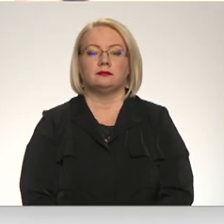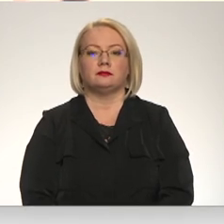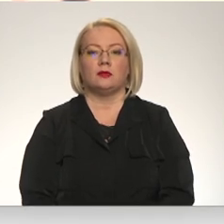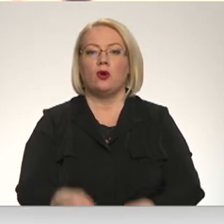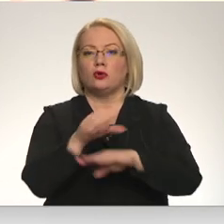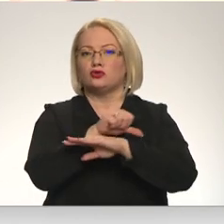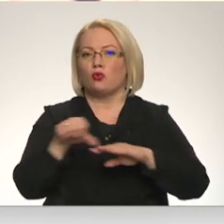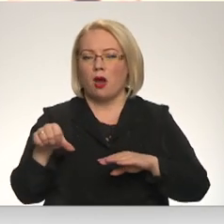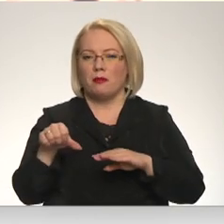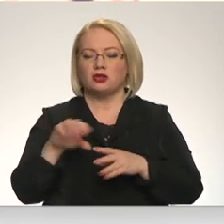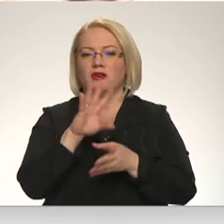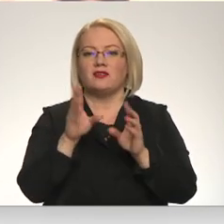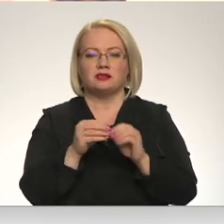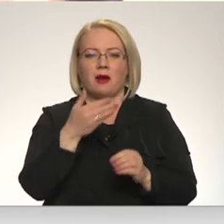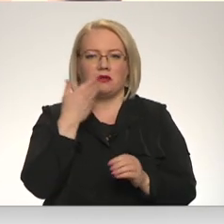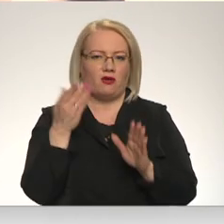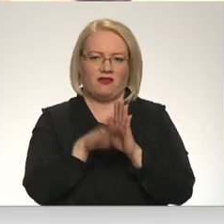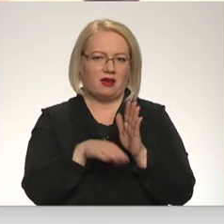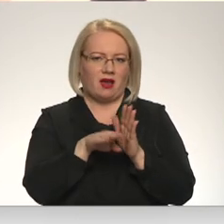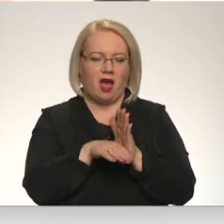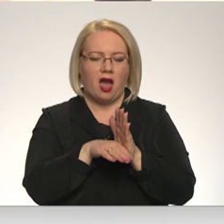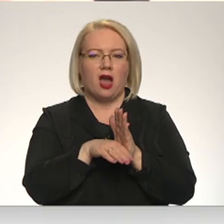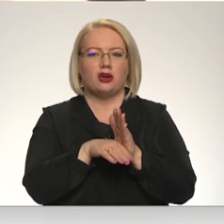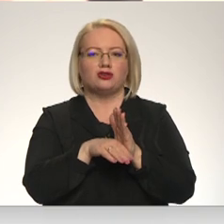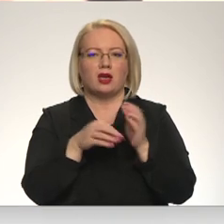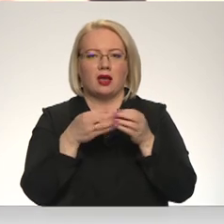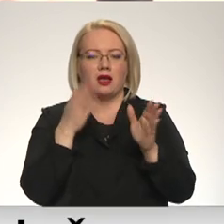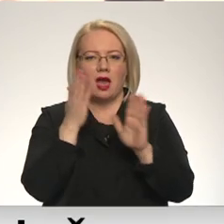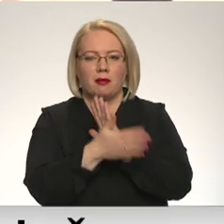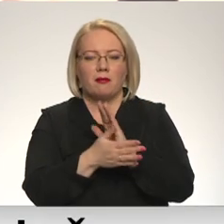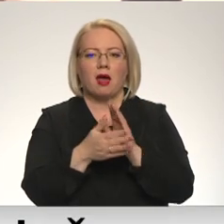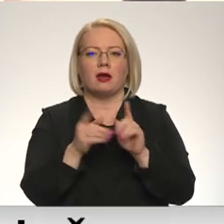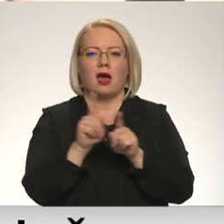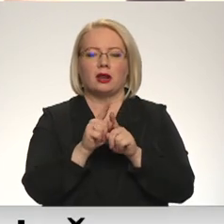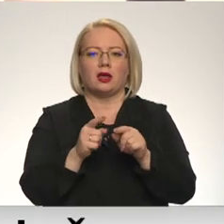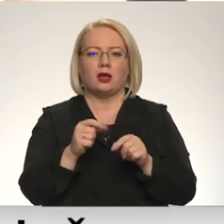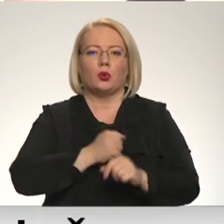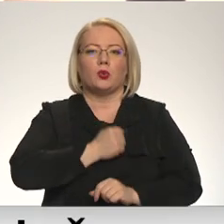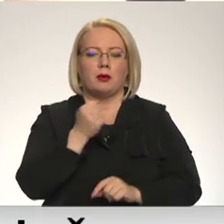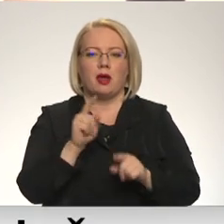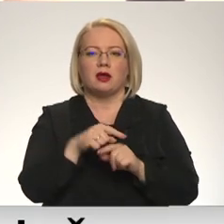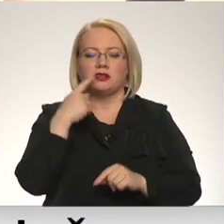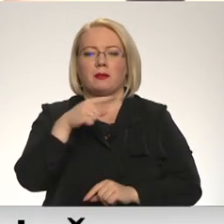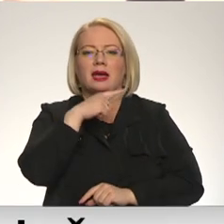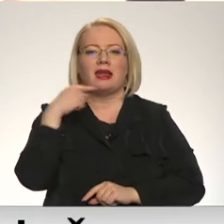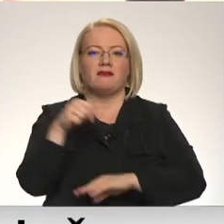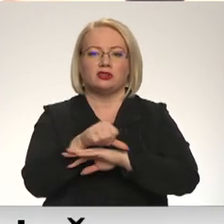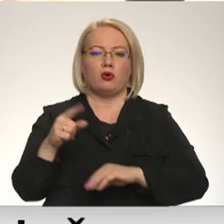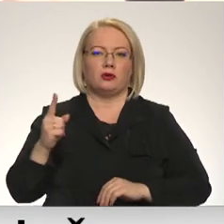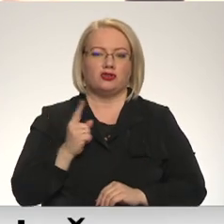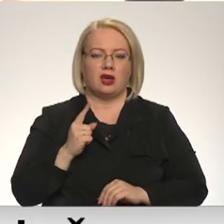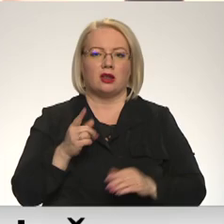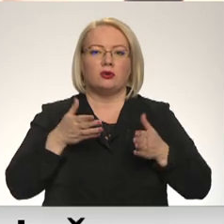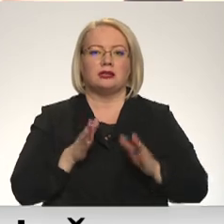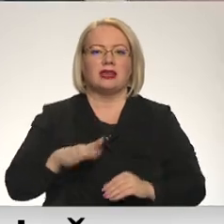Uz robežas vispār nav nemaz tik vienkārši. Laiž laukā grūtībām. Arī Krievs. To es saku par Krievijas robežas sargiem. Dzimtene